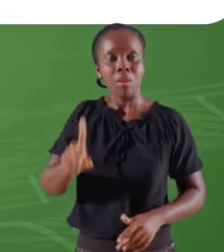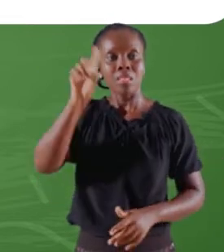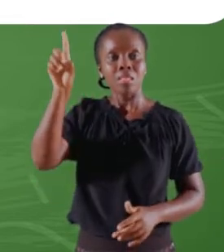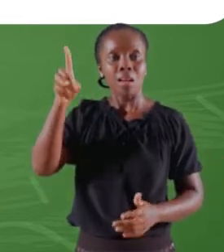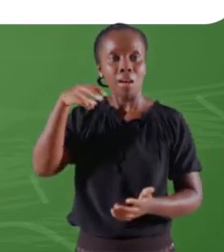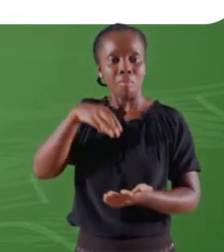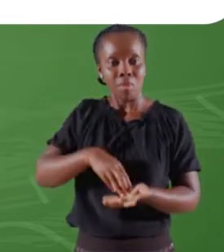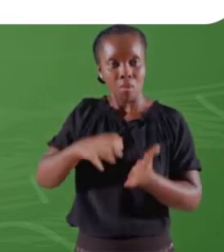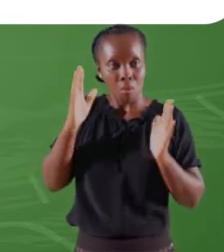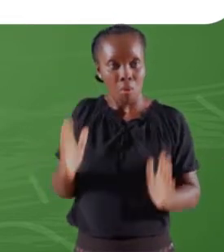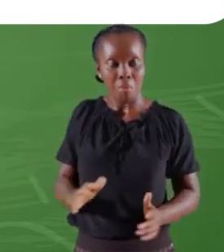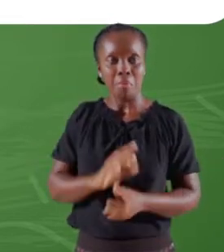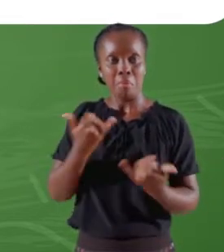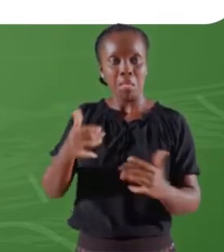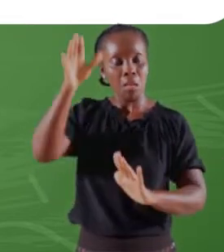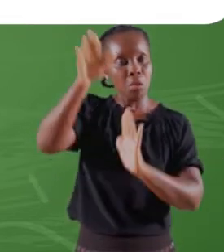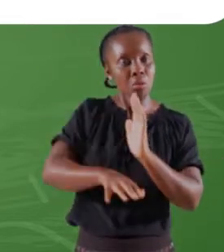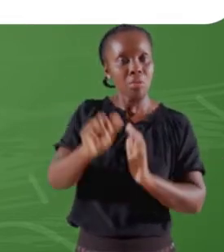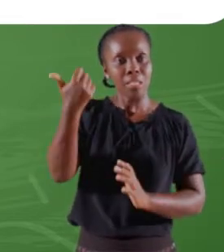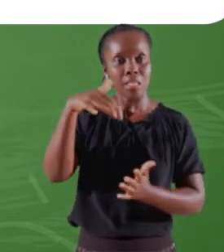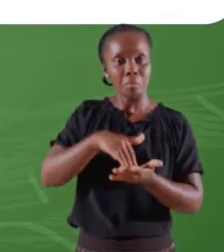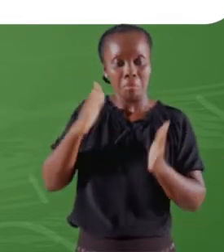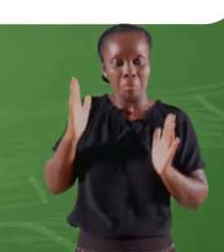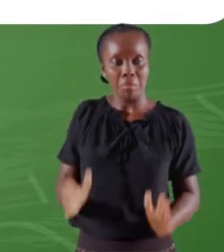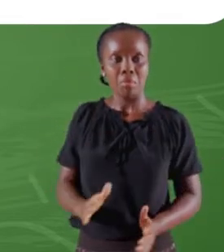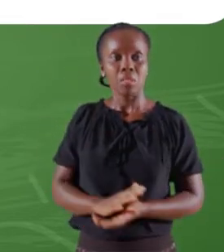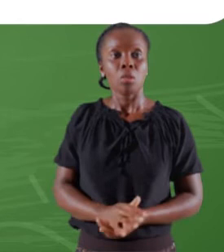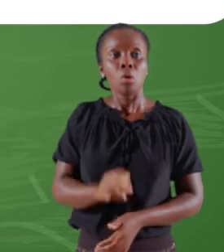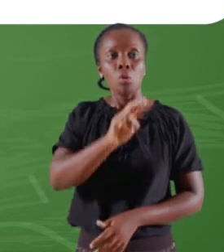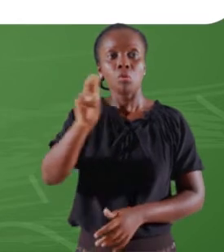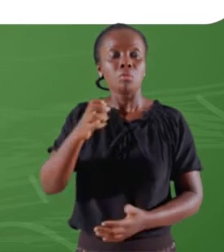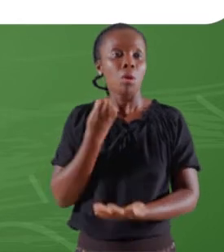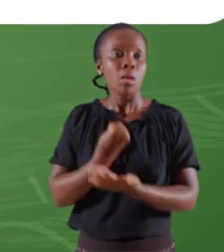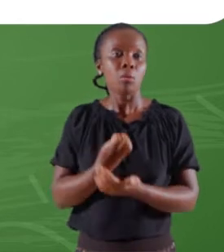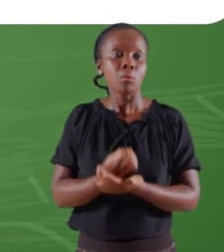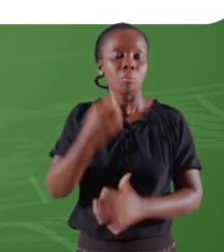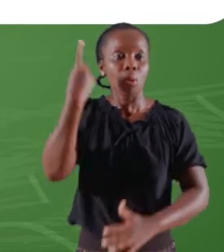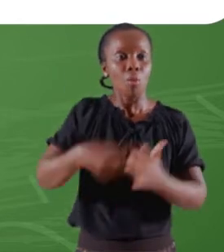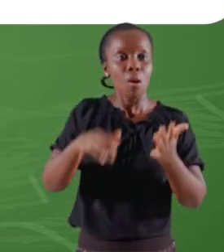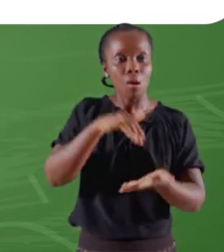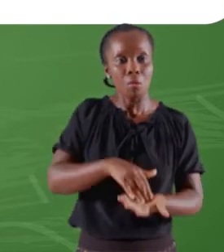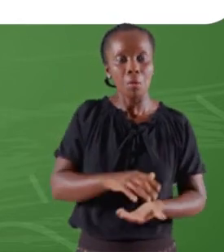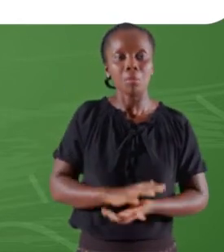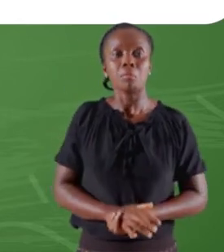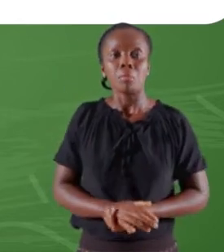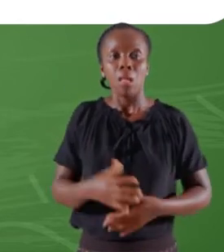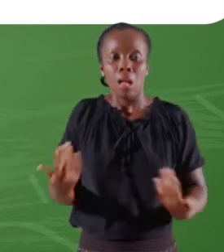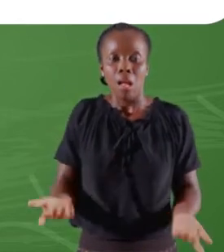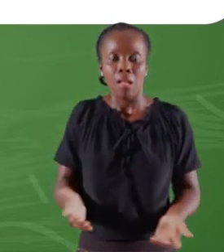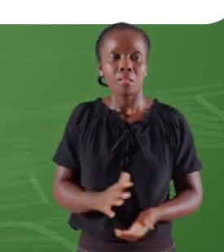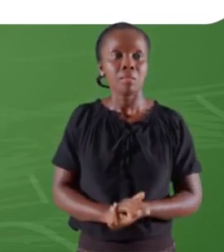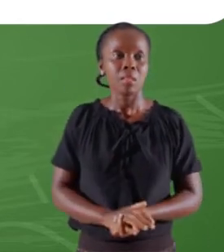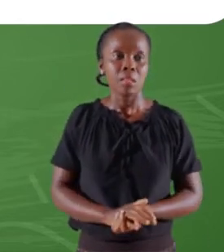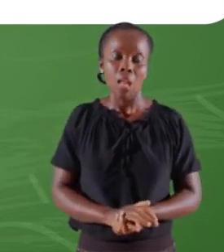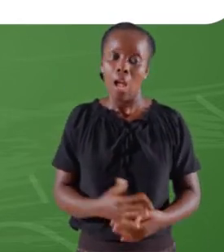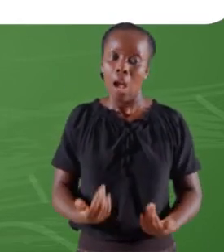à 15 000 hommes. Sur le plan économique également, l'Allemagne est frappée par d